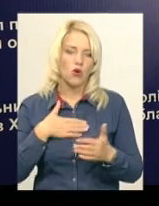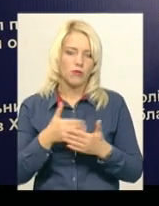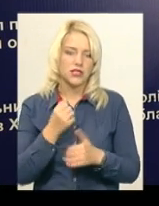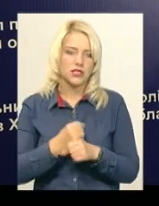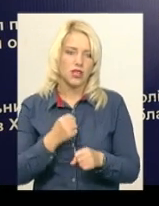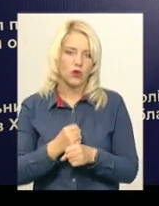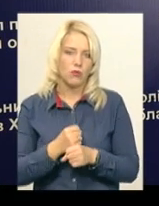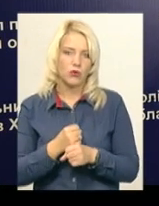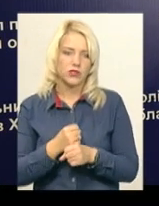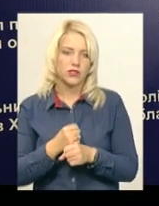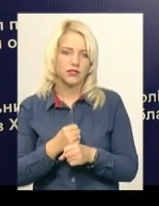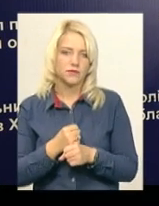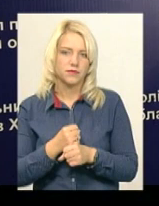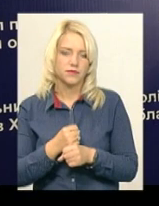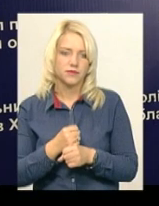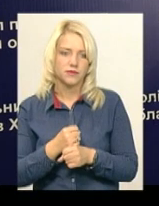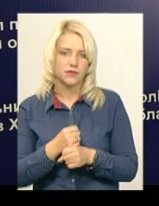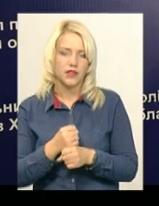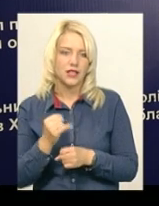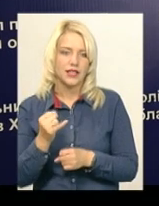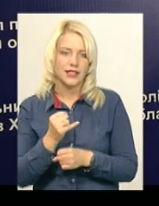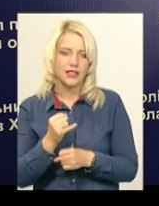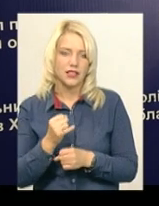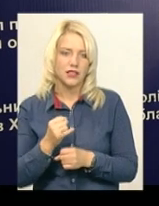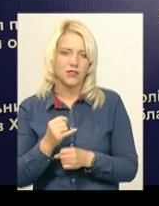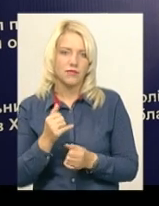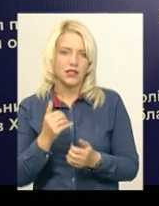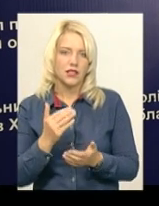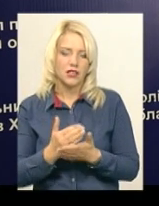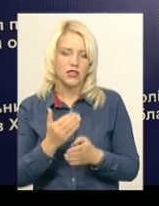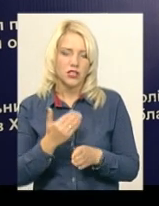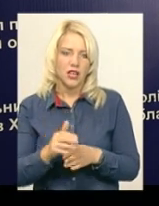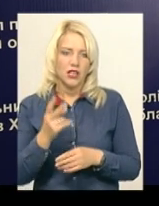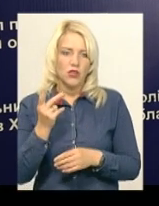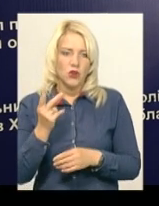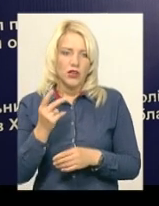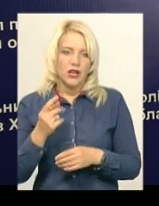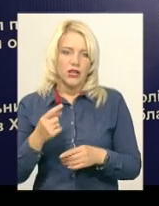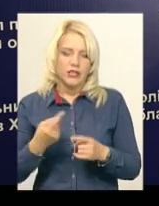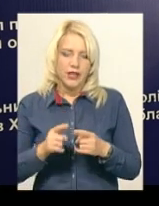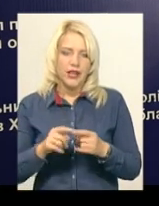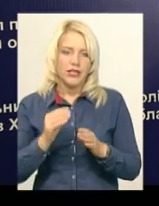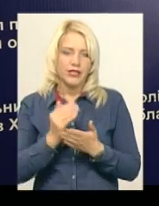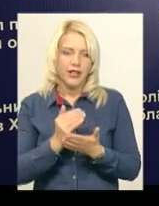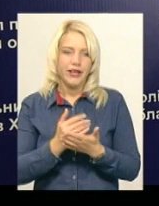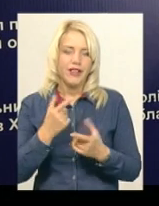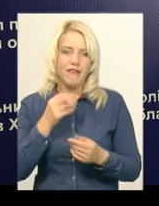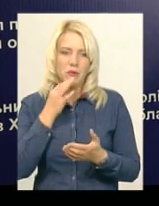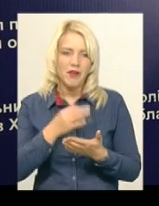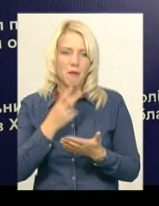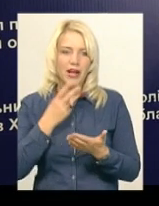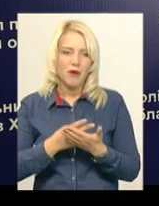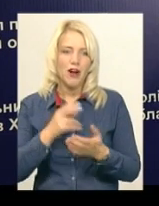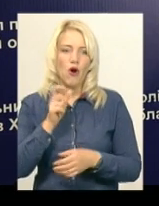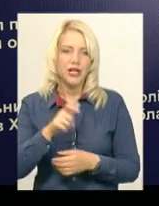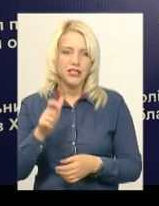до 200 годин. І, відповідно, є частина друга цієї ж статті, де відповідальність передбачена стосовно